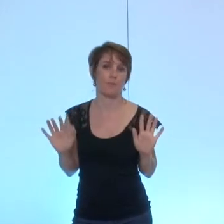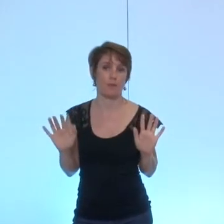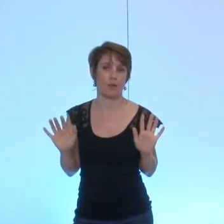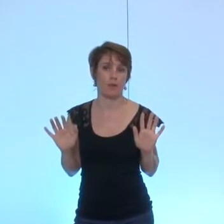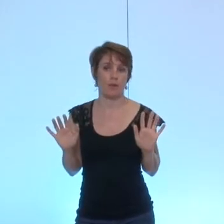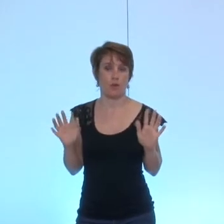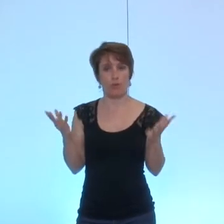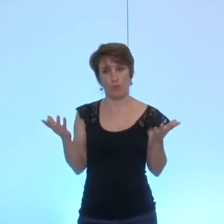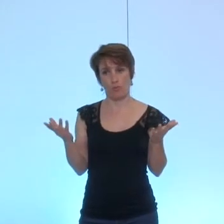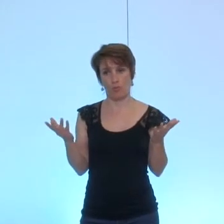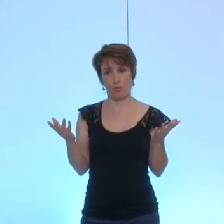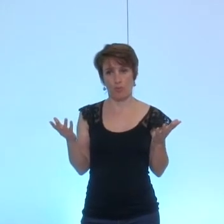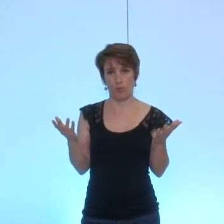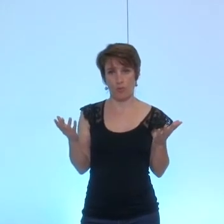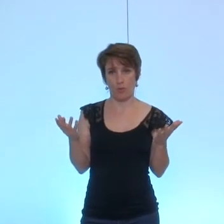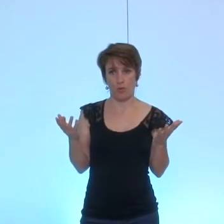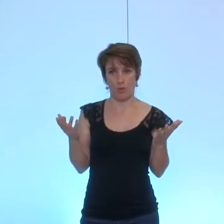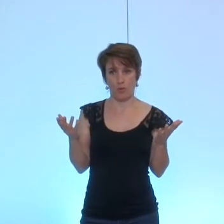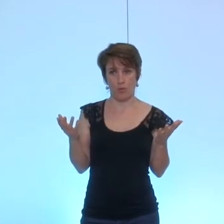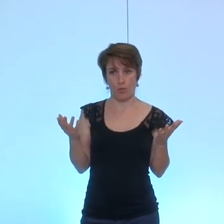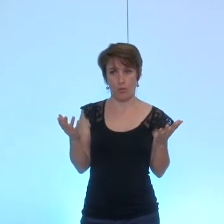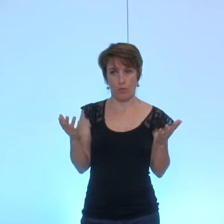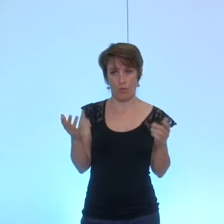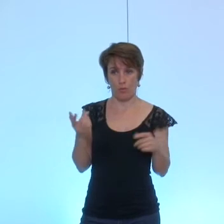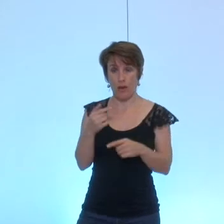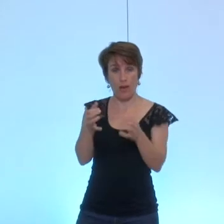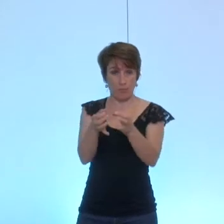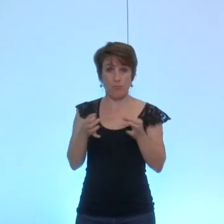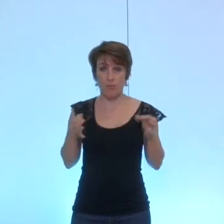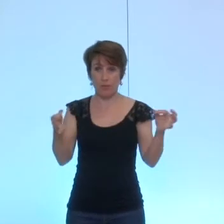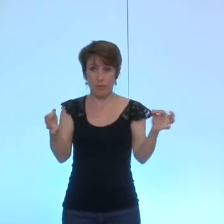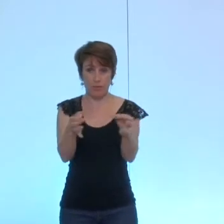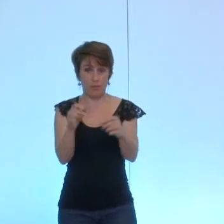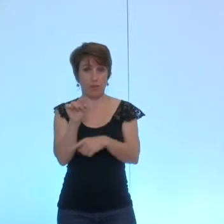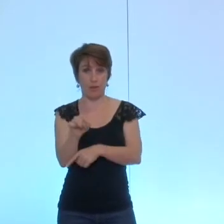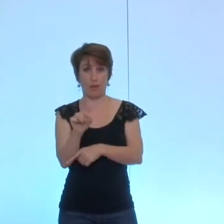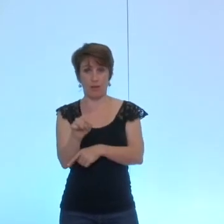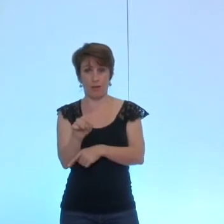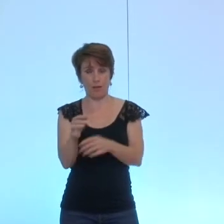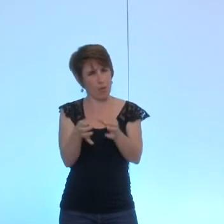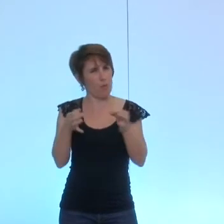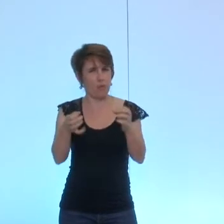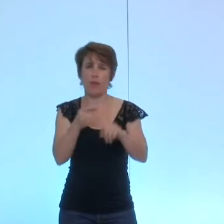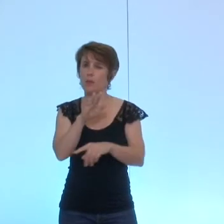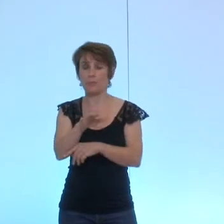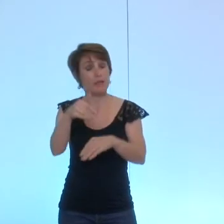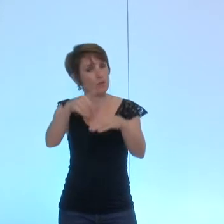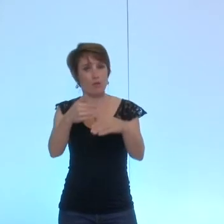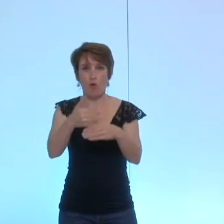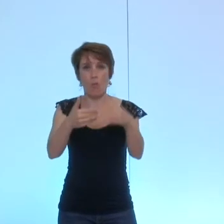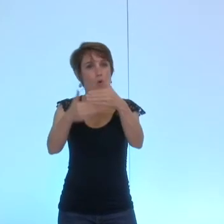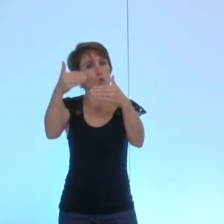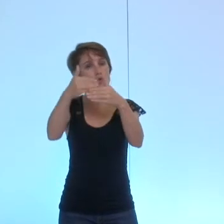sur lesquels il n'est pas possible de mener une opération habituelle de logement social donc c'est des fonciers très particuliers il est